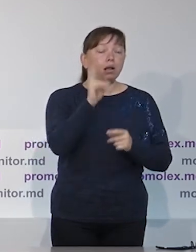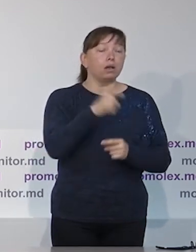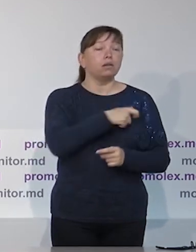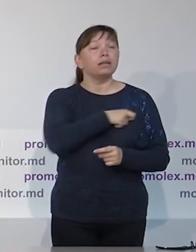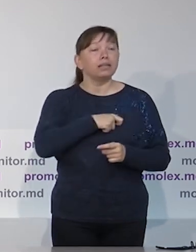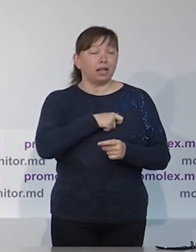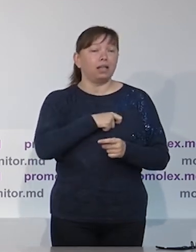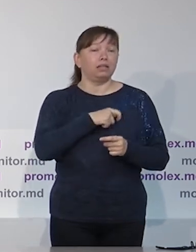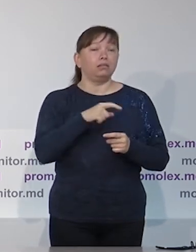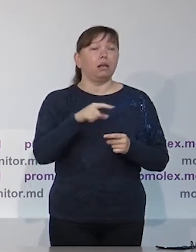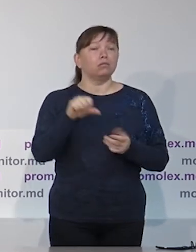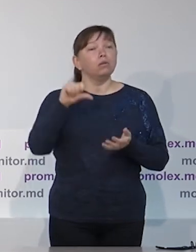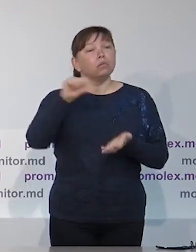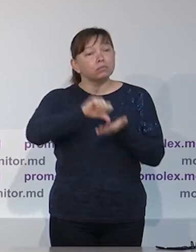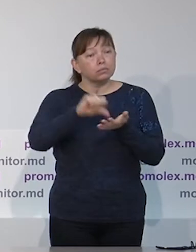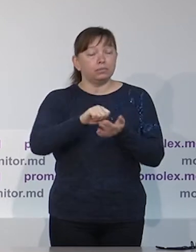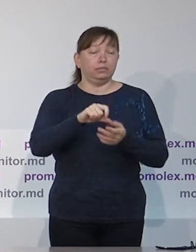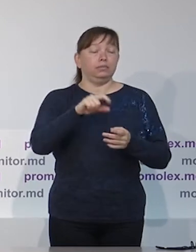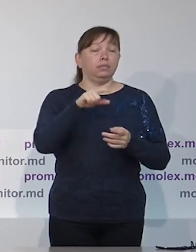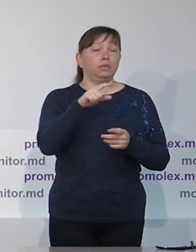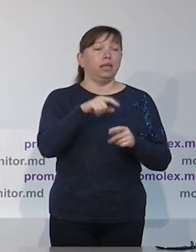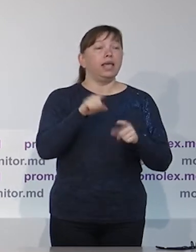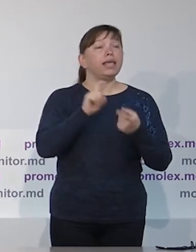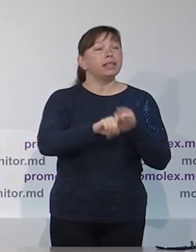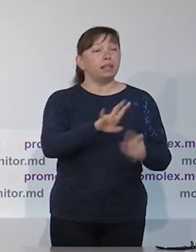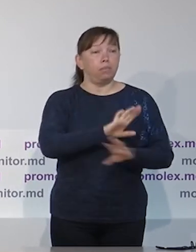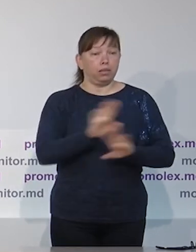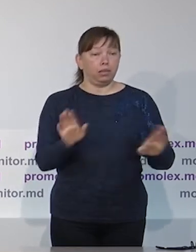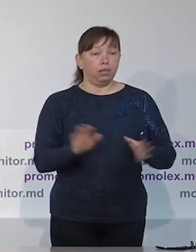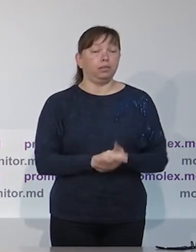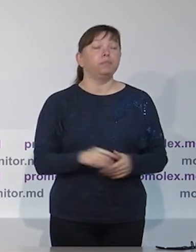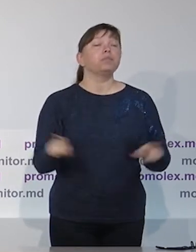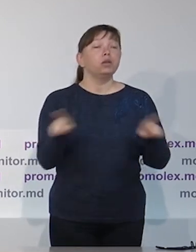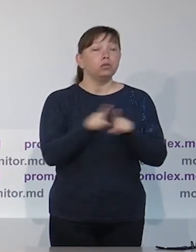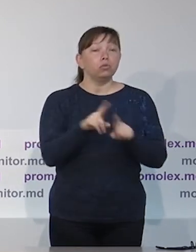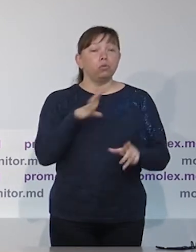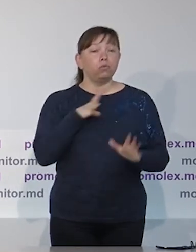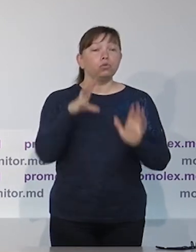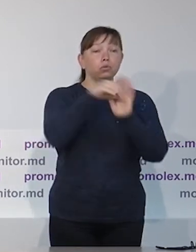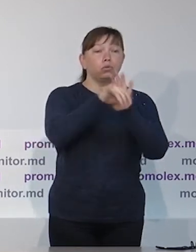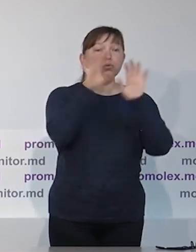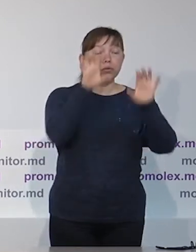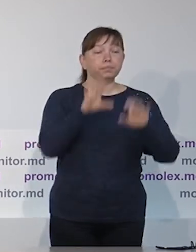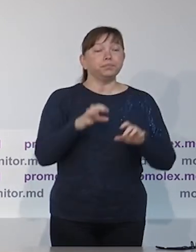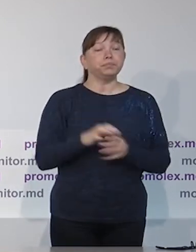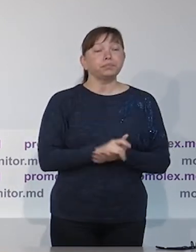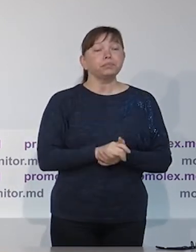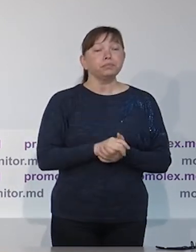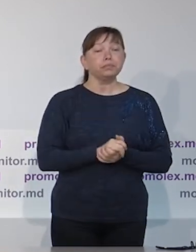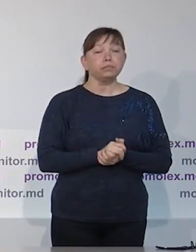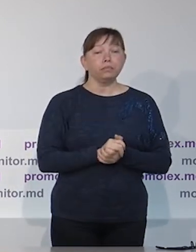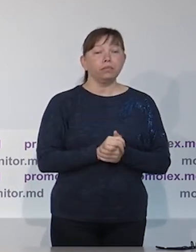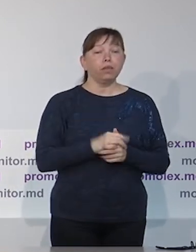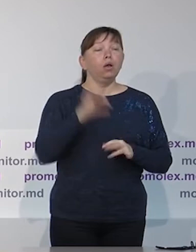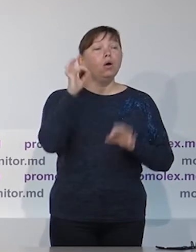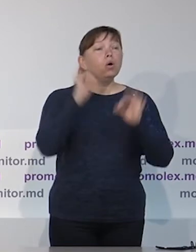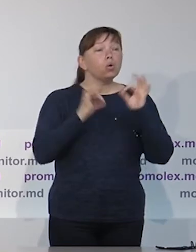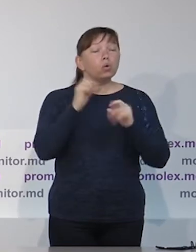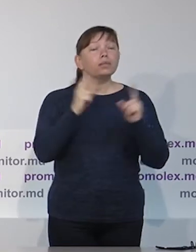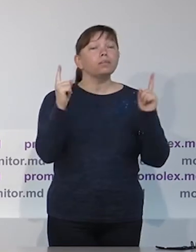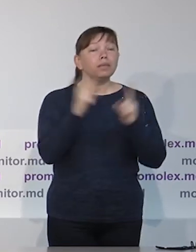у нас будут или не будут зарегистрированы независимые кандидаты. Следует отметить минимальная